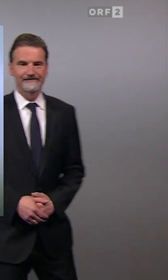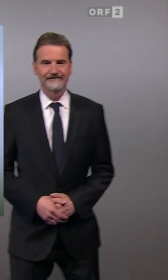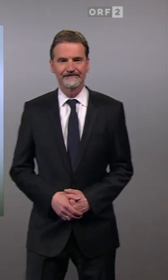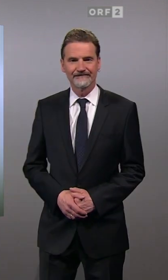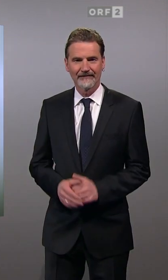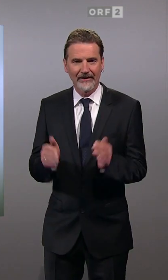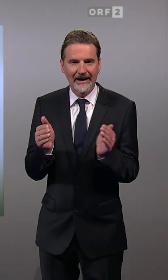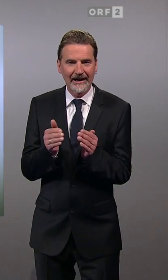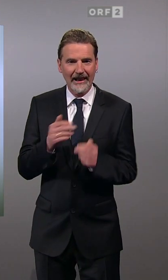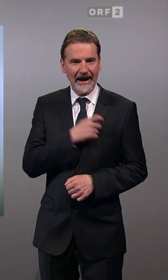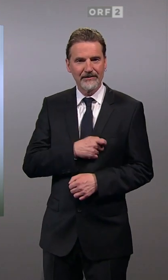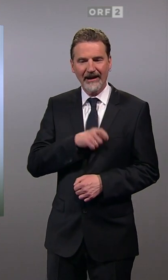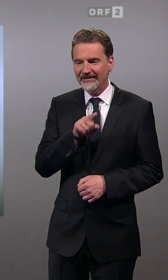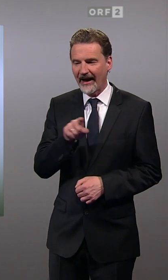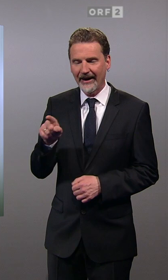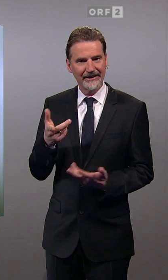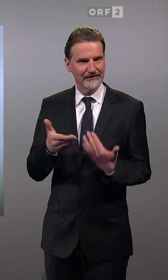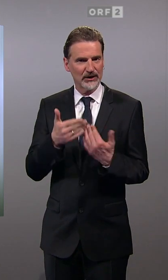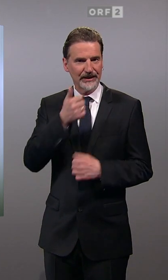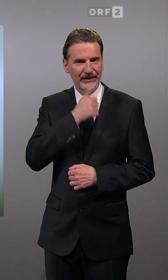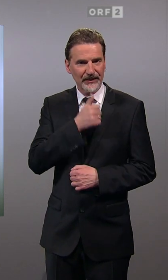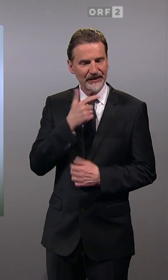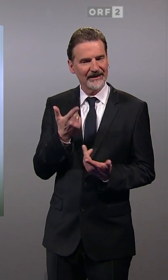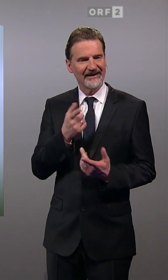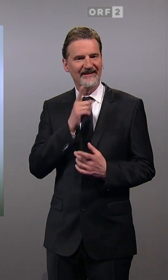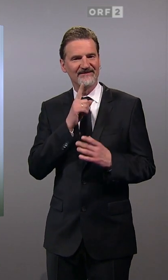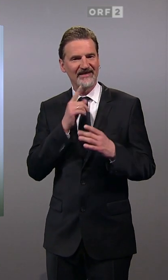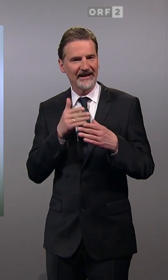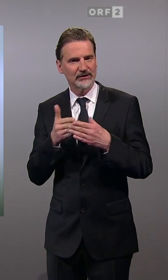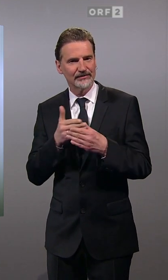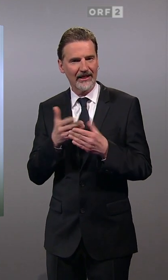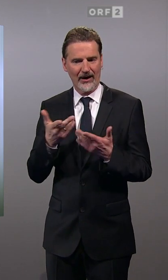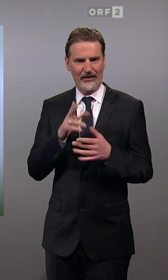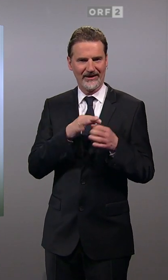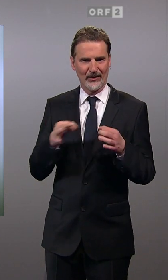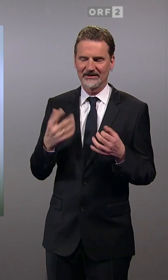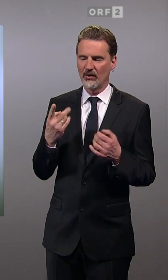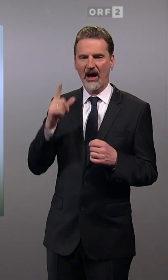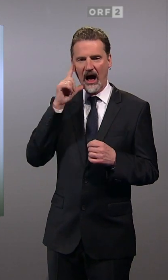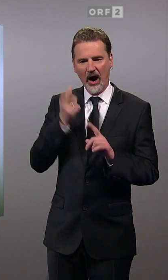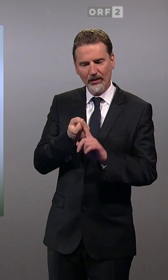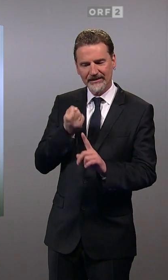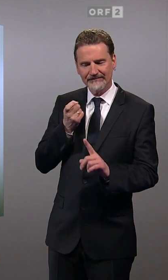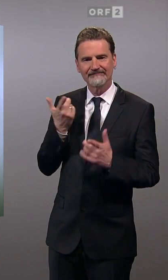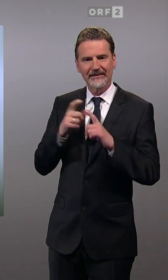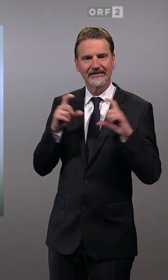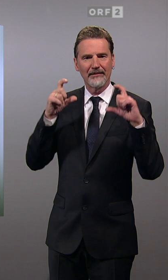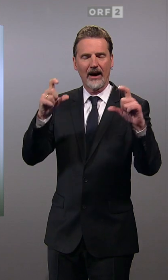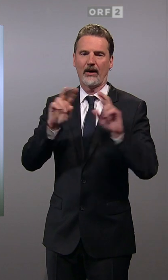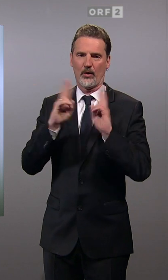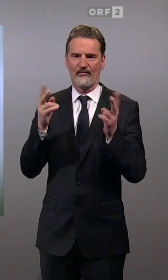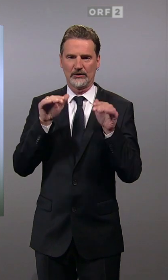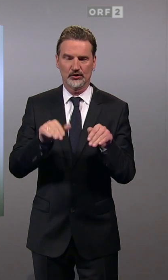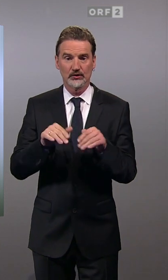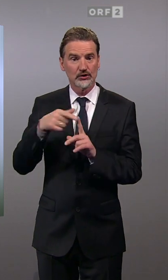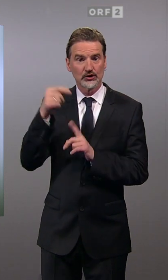Spielraum in Niederösterreich. Die Grünen haben daher ganz stark auf ihre Kernthemen rund um Umweltschutz gesetzt. Spitzenkandidatin Helga Chrisman